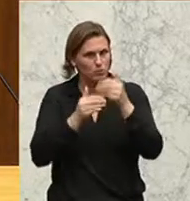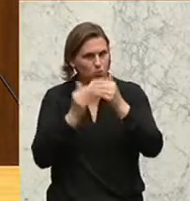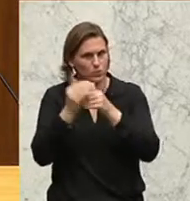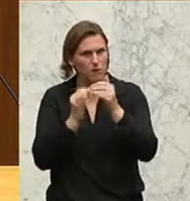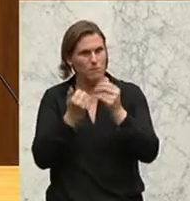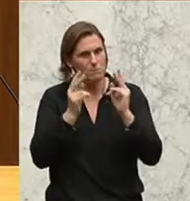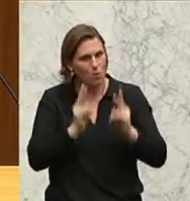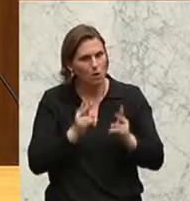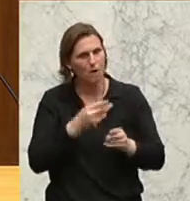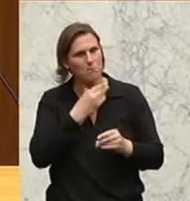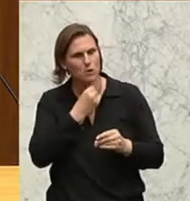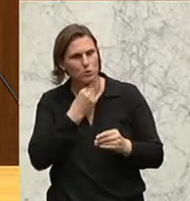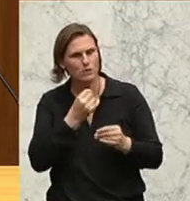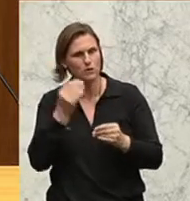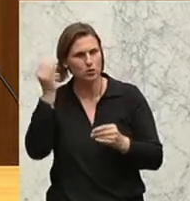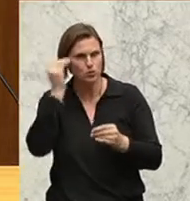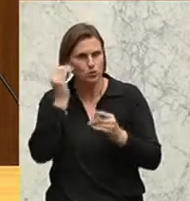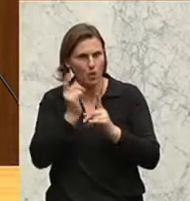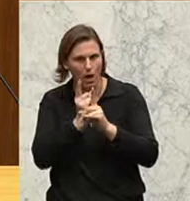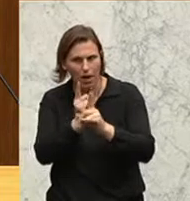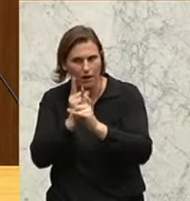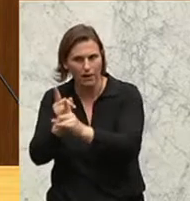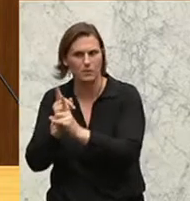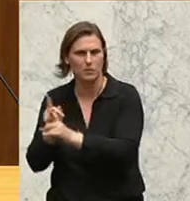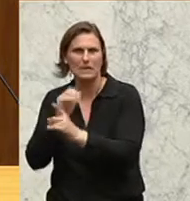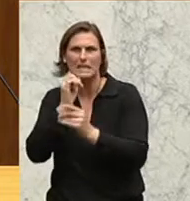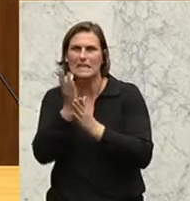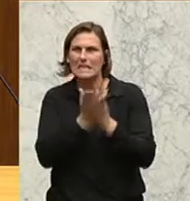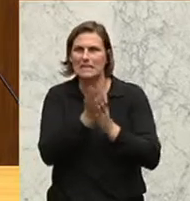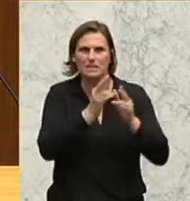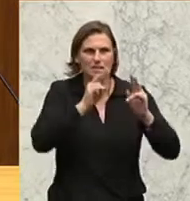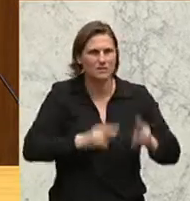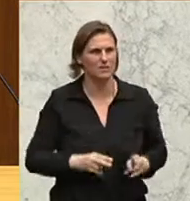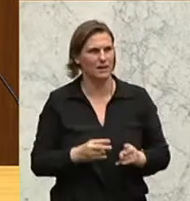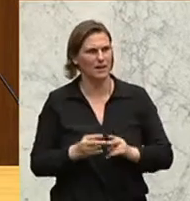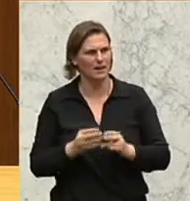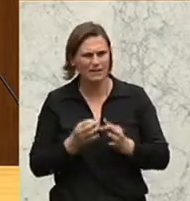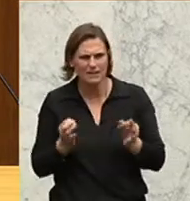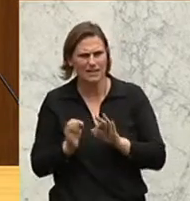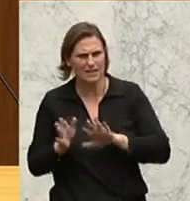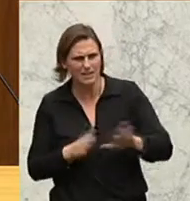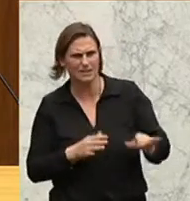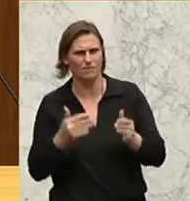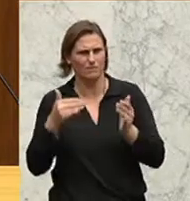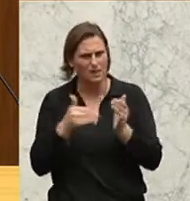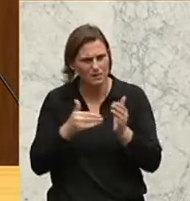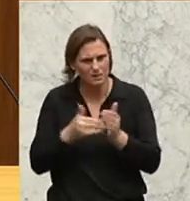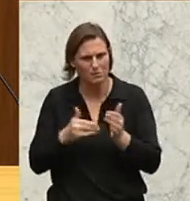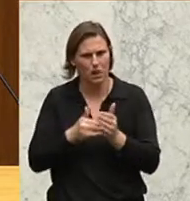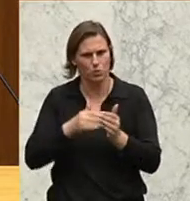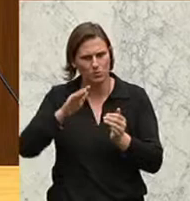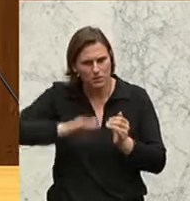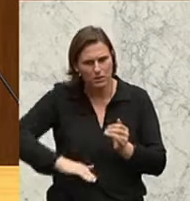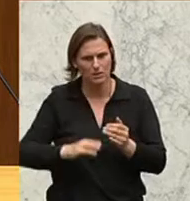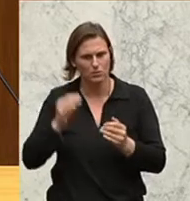Bedürfnissen der Schüler orientieren. Die sind das Entscheidende. Nicht das Dienstrecht, nichts, gar nichts. Es ist, was braucht der Schüler, damit er